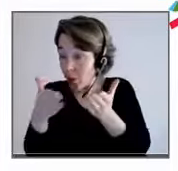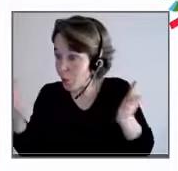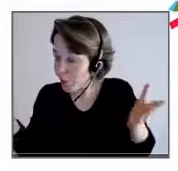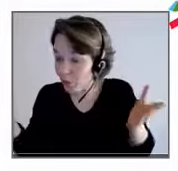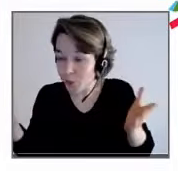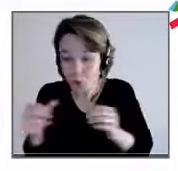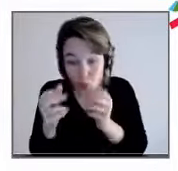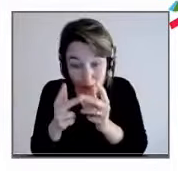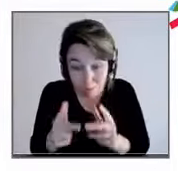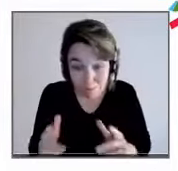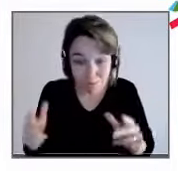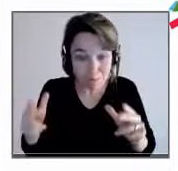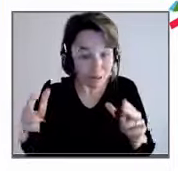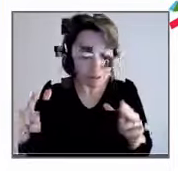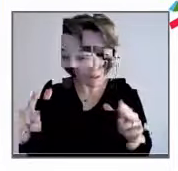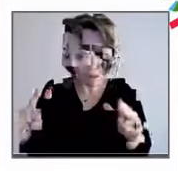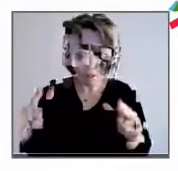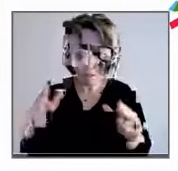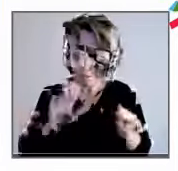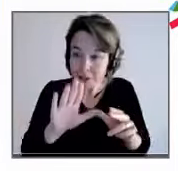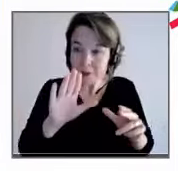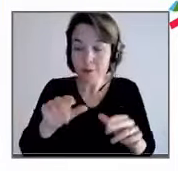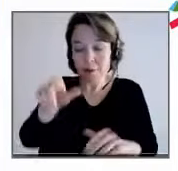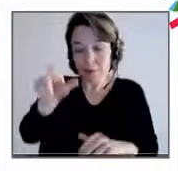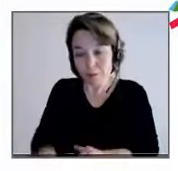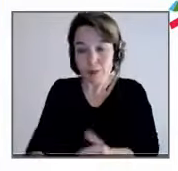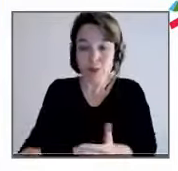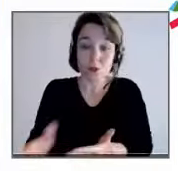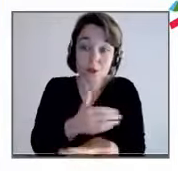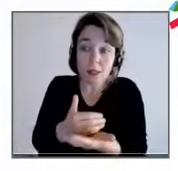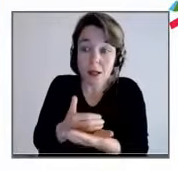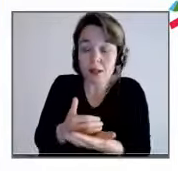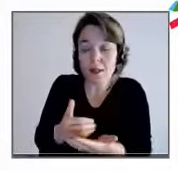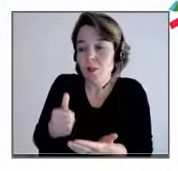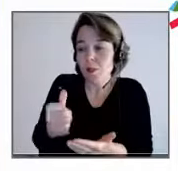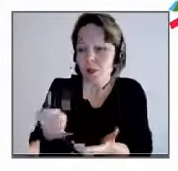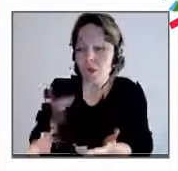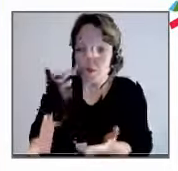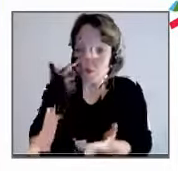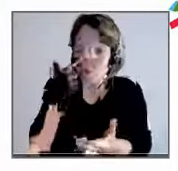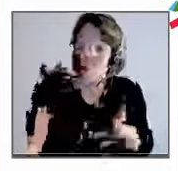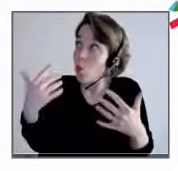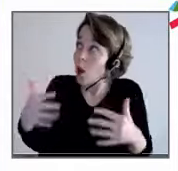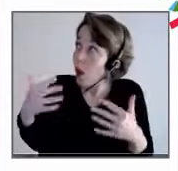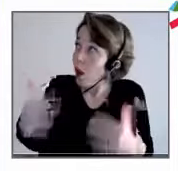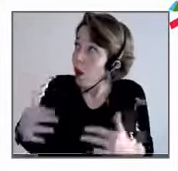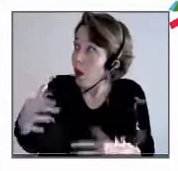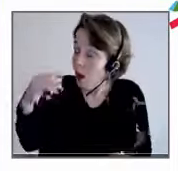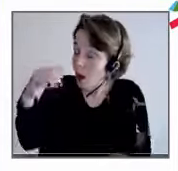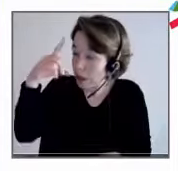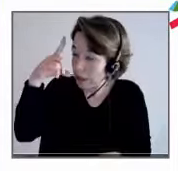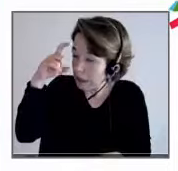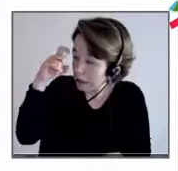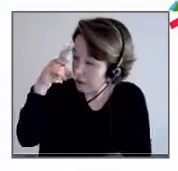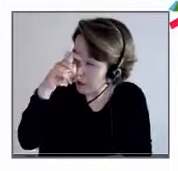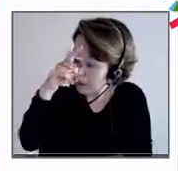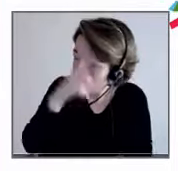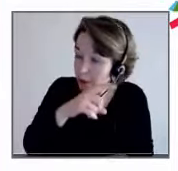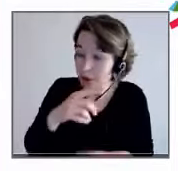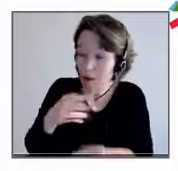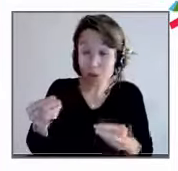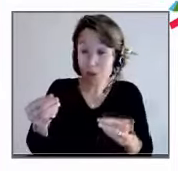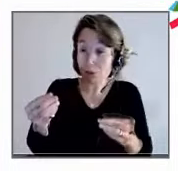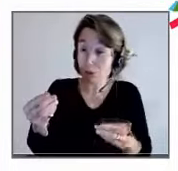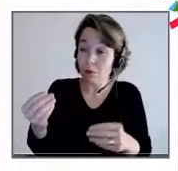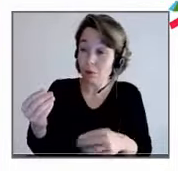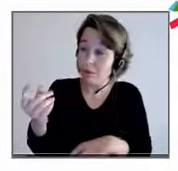où le salarié va être mis en difficulté pour une raison X ou Y. Et du coup,